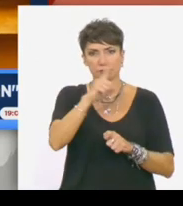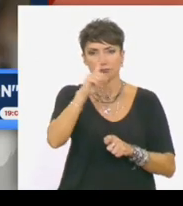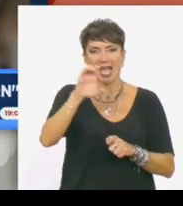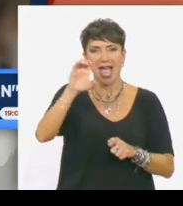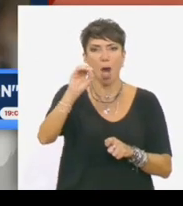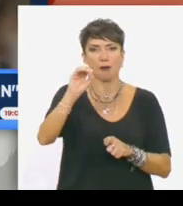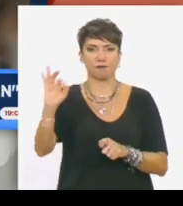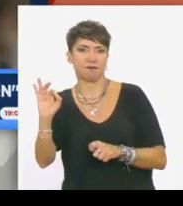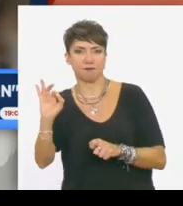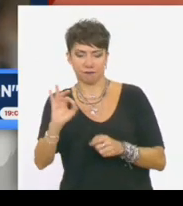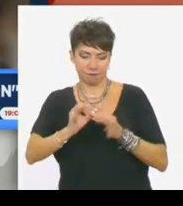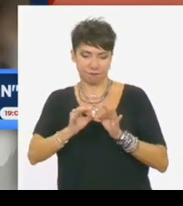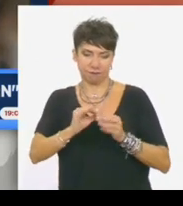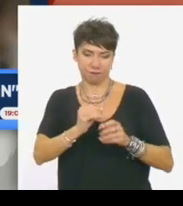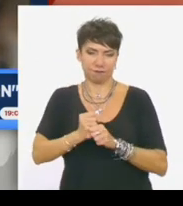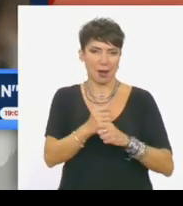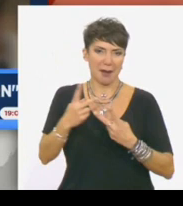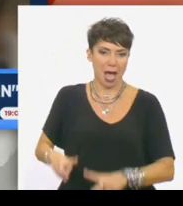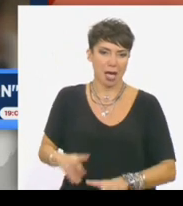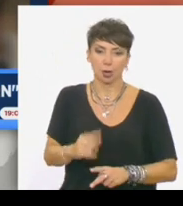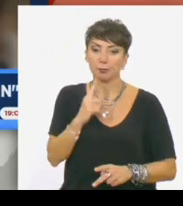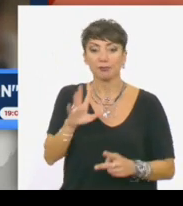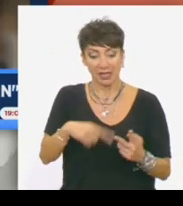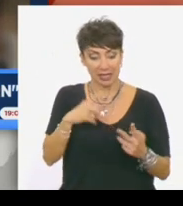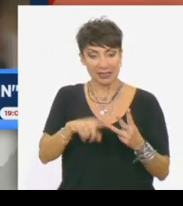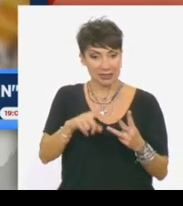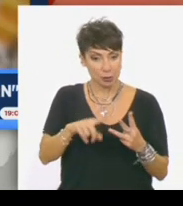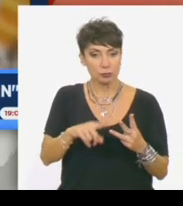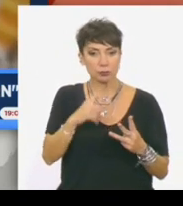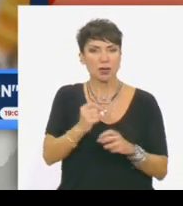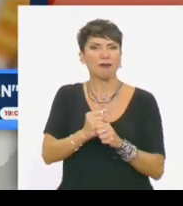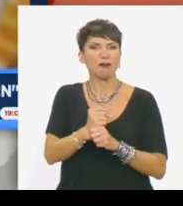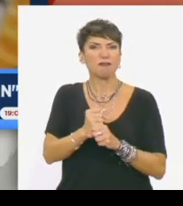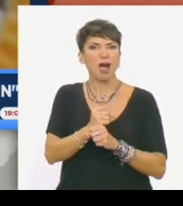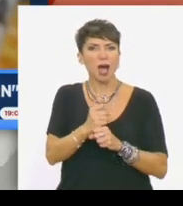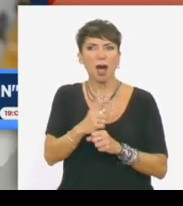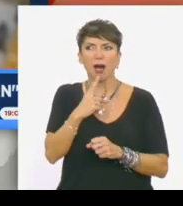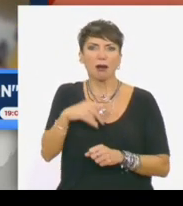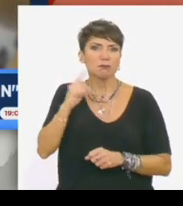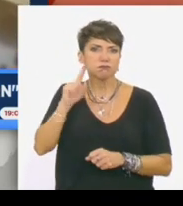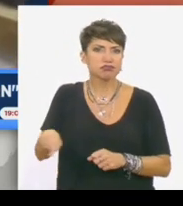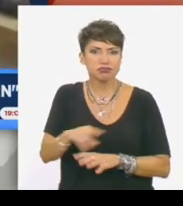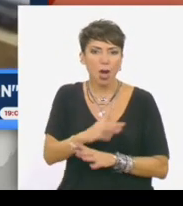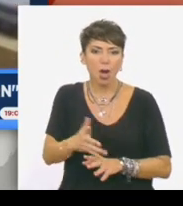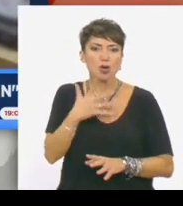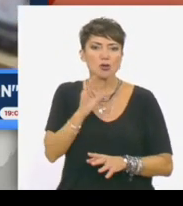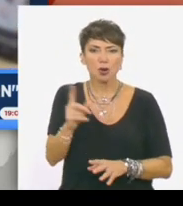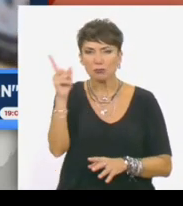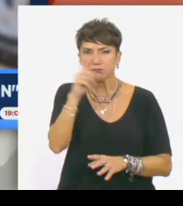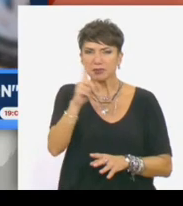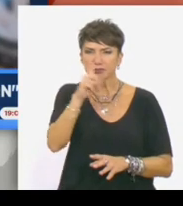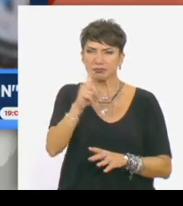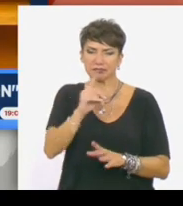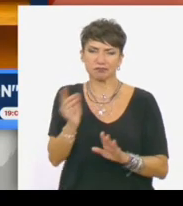ή ήταν φαρμακευτικά σκευάσματα, τα οποία είχε παράνομα στην κατοχή της, καθώς είχαν έρθει στην κατοχή της από εικονικές